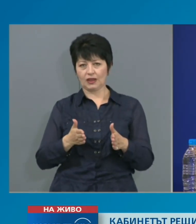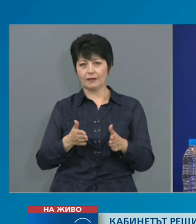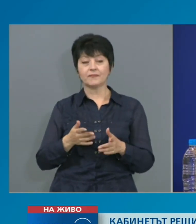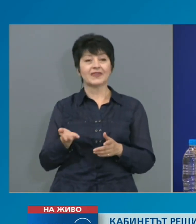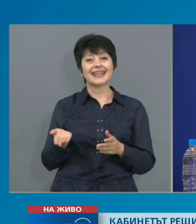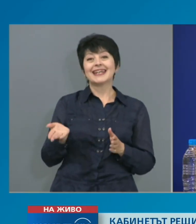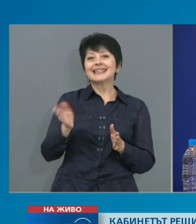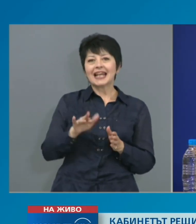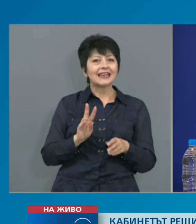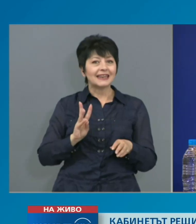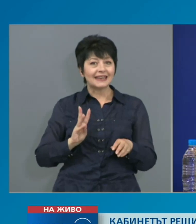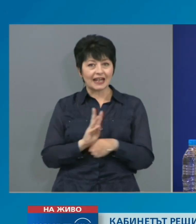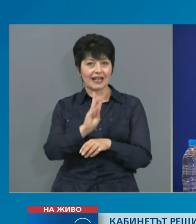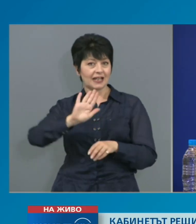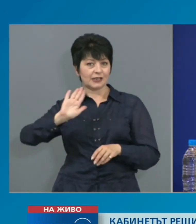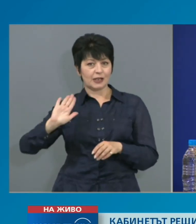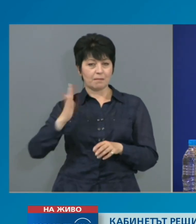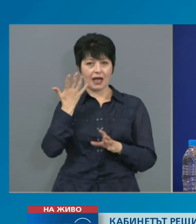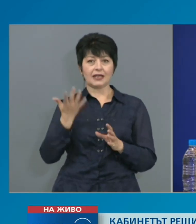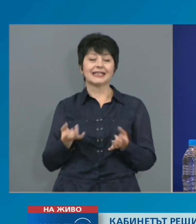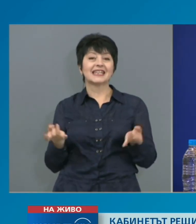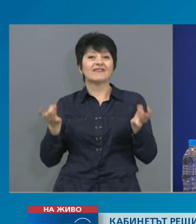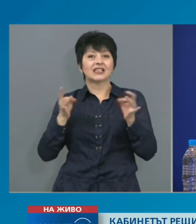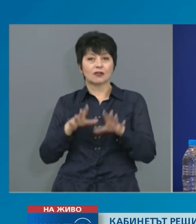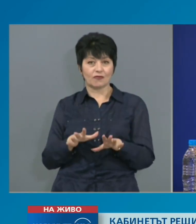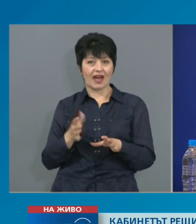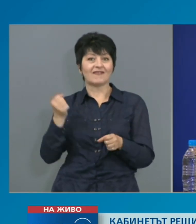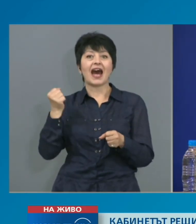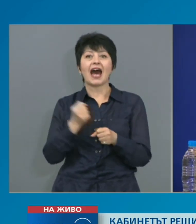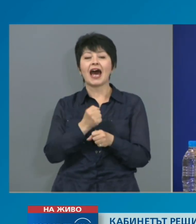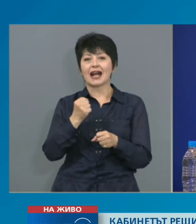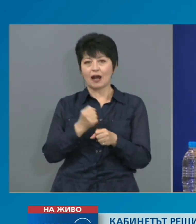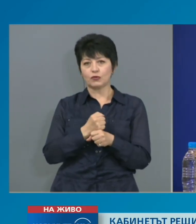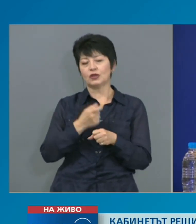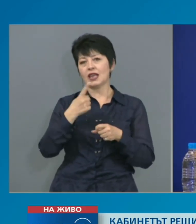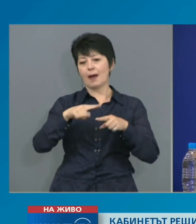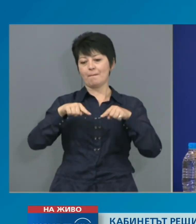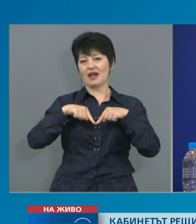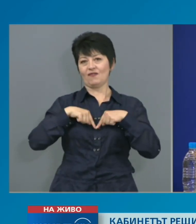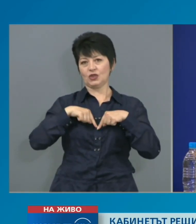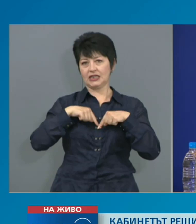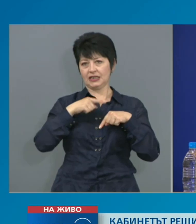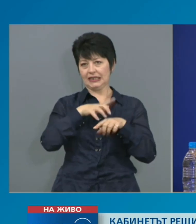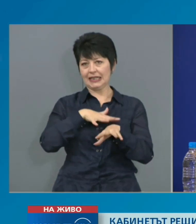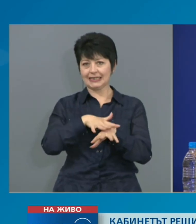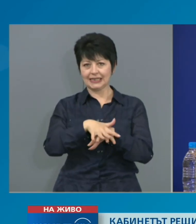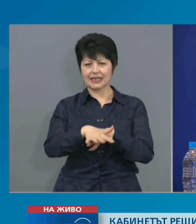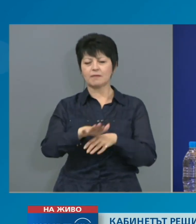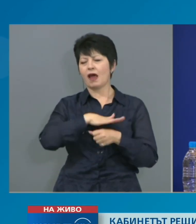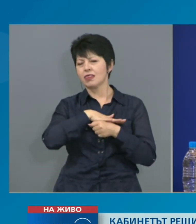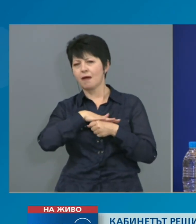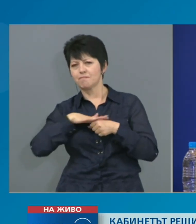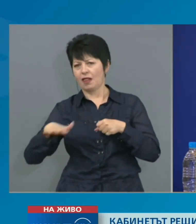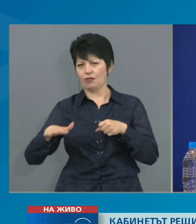13 май се възобновява работата на правосъдната система в пълния обем и